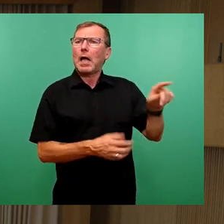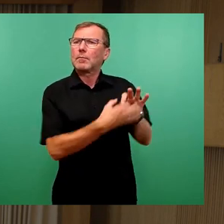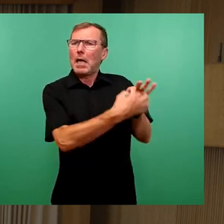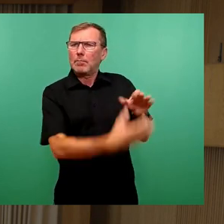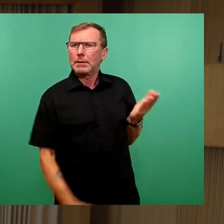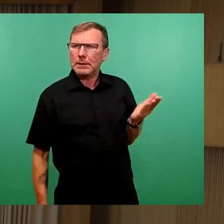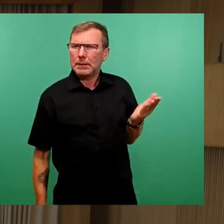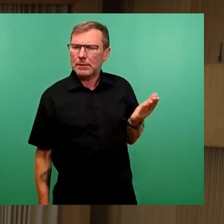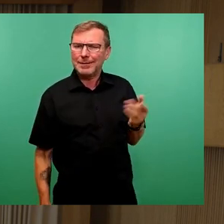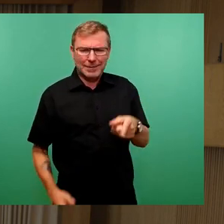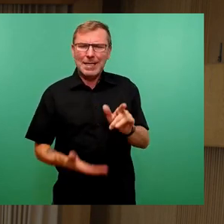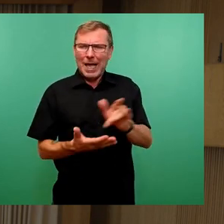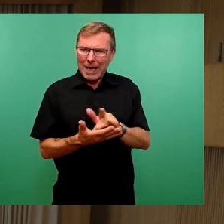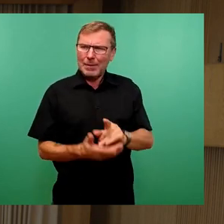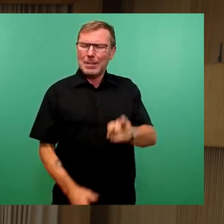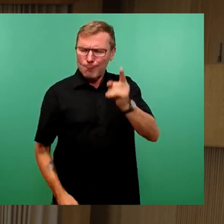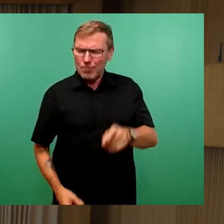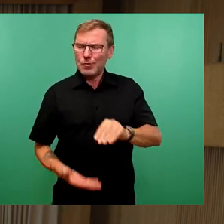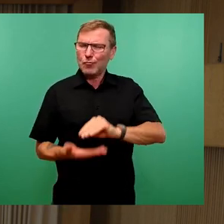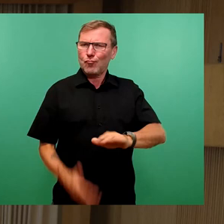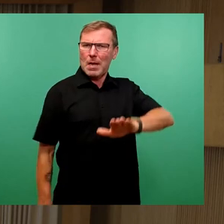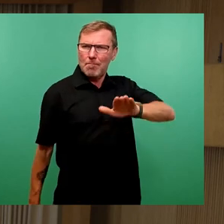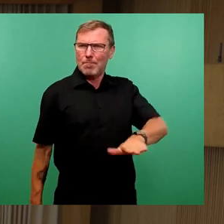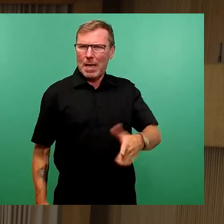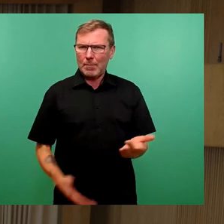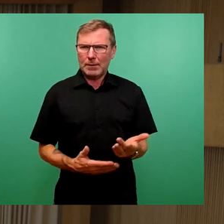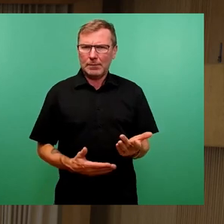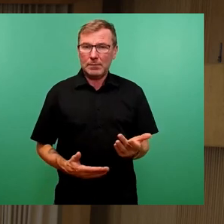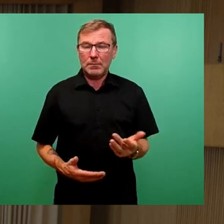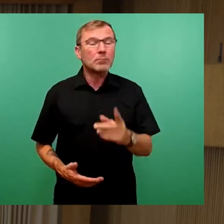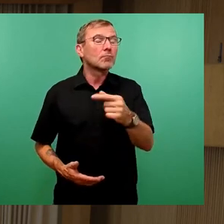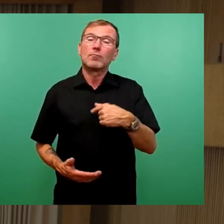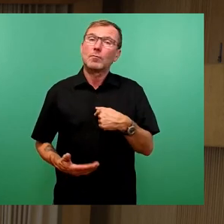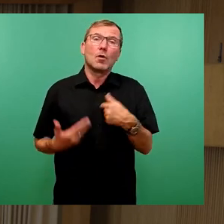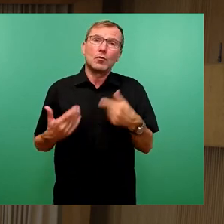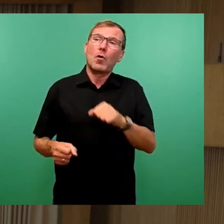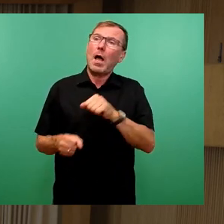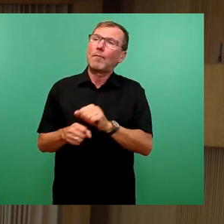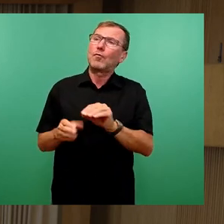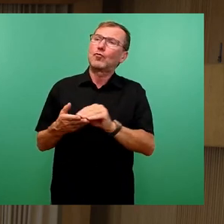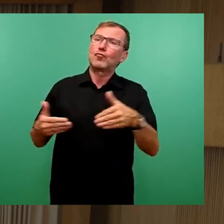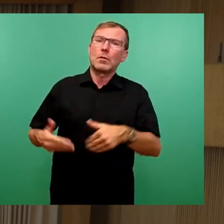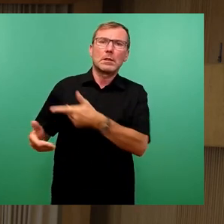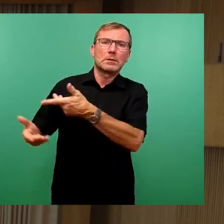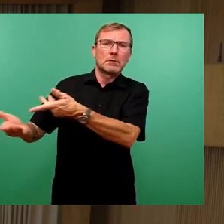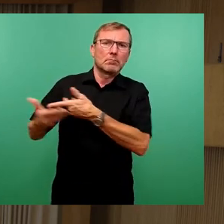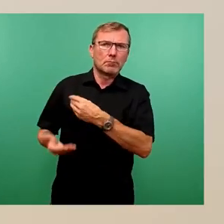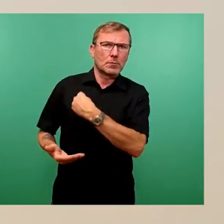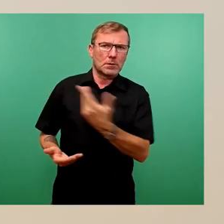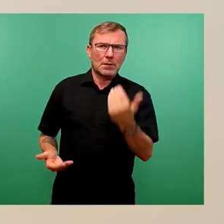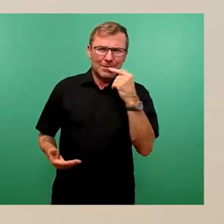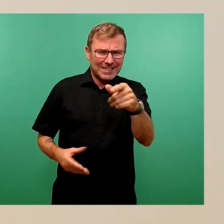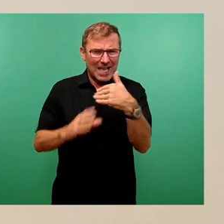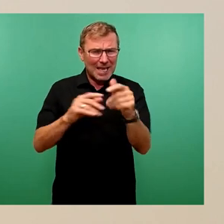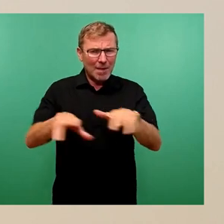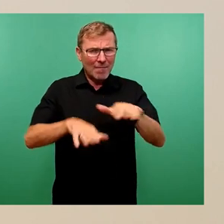dass eben jene iPads in der Schule verbleiben müssen. Ich muss mich darauf verlassen, was mir das Amt für Schulen sagt und deswegen nochmal die Bitte, mir diese E-Mail